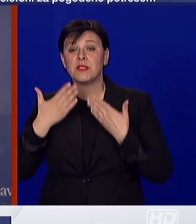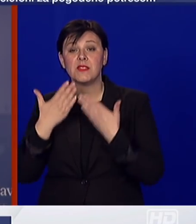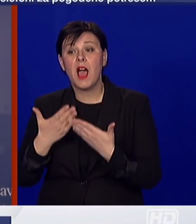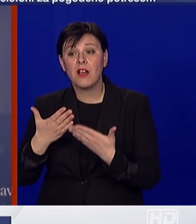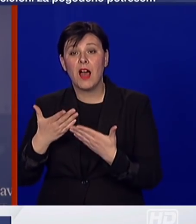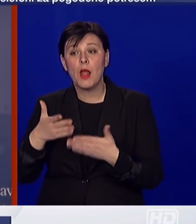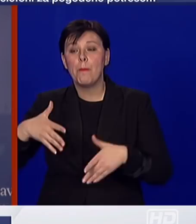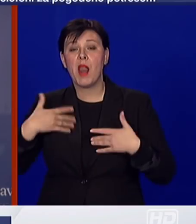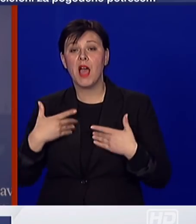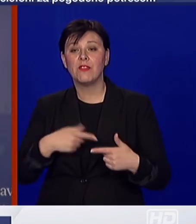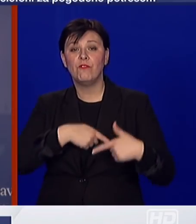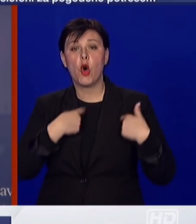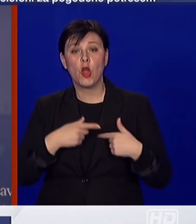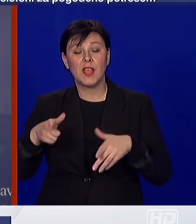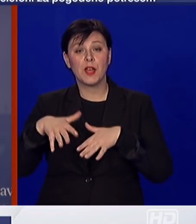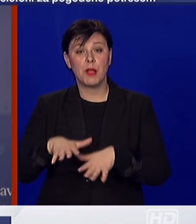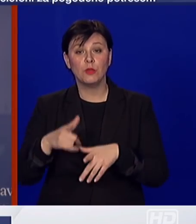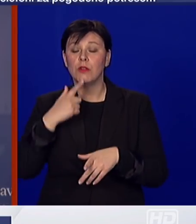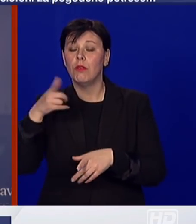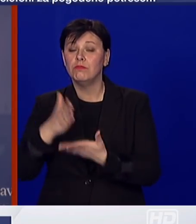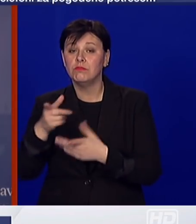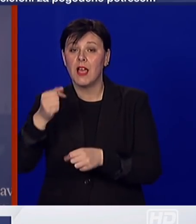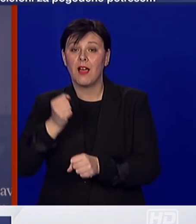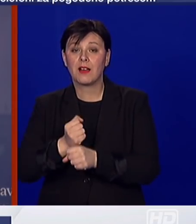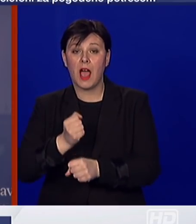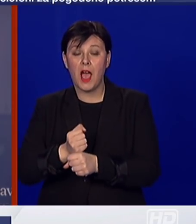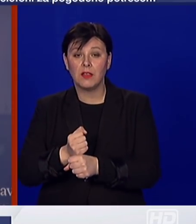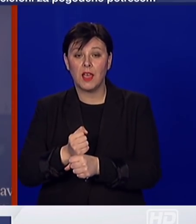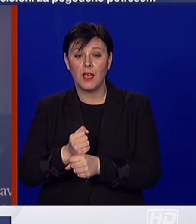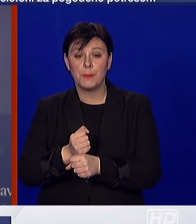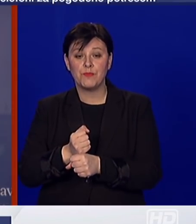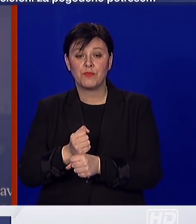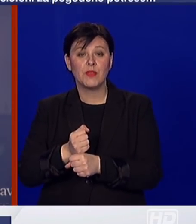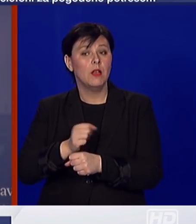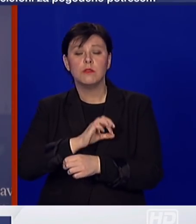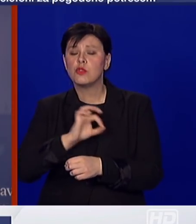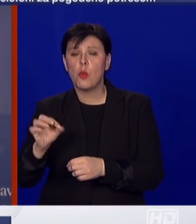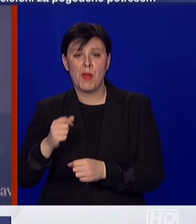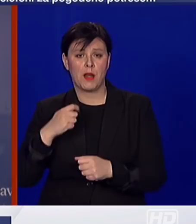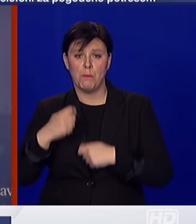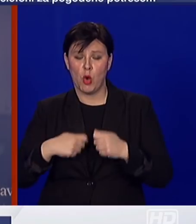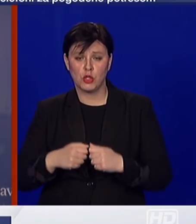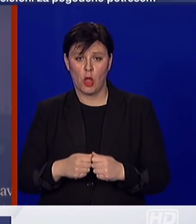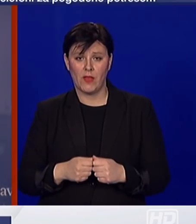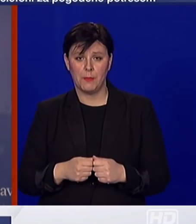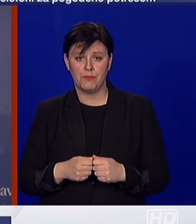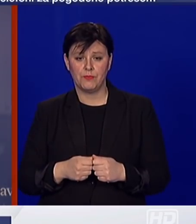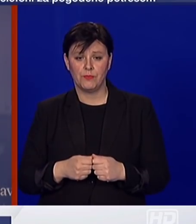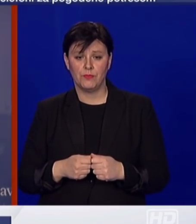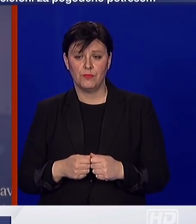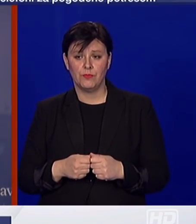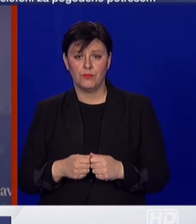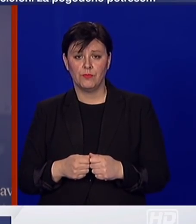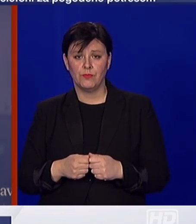volonterima, koji rade sjajan posao, neprocijenjiv